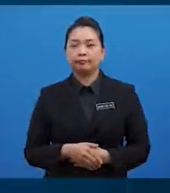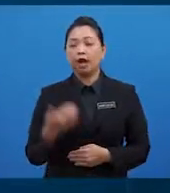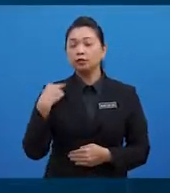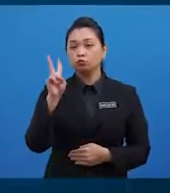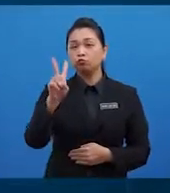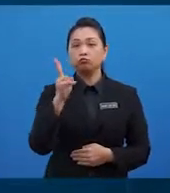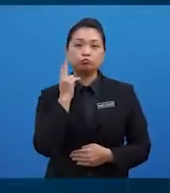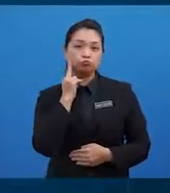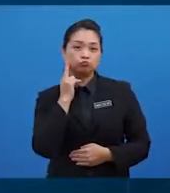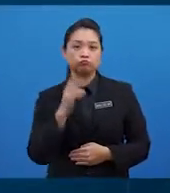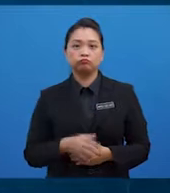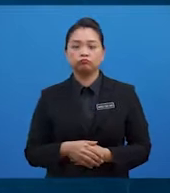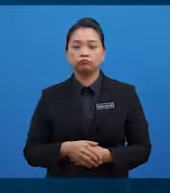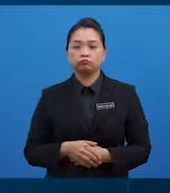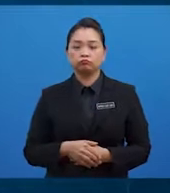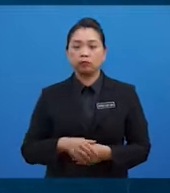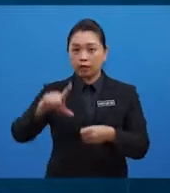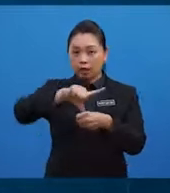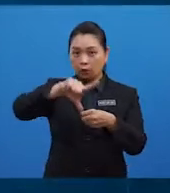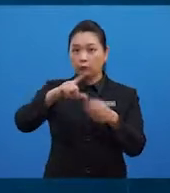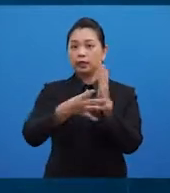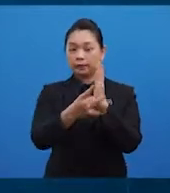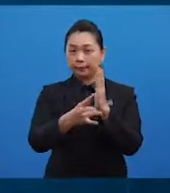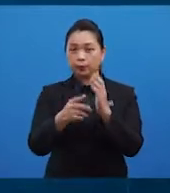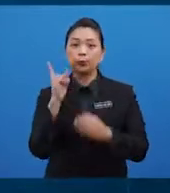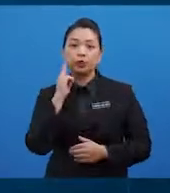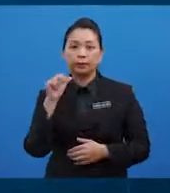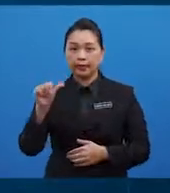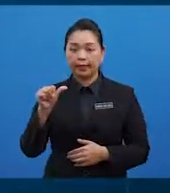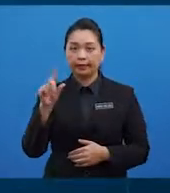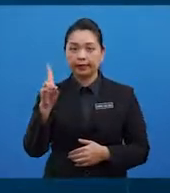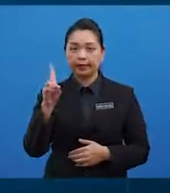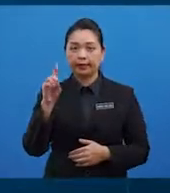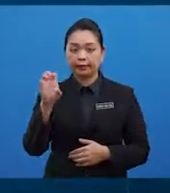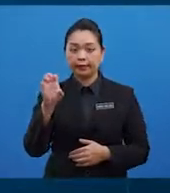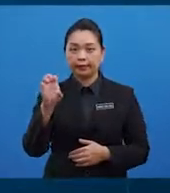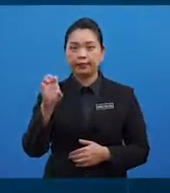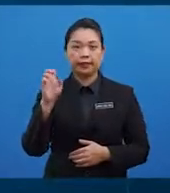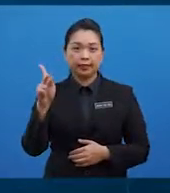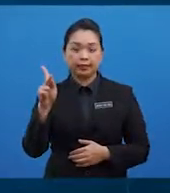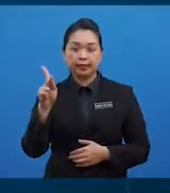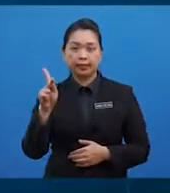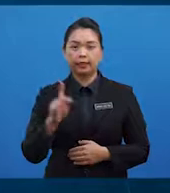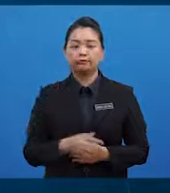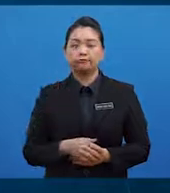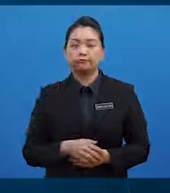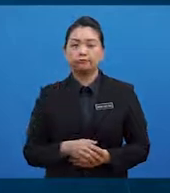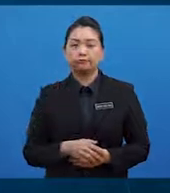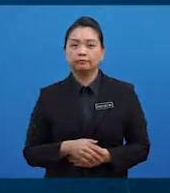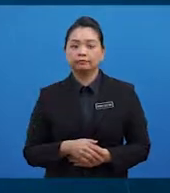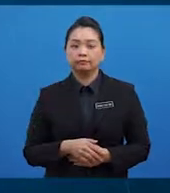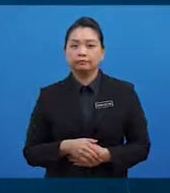iaitu vitamin larut lemak iaitu vitamin A, D, E dan K